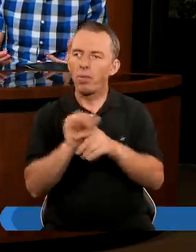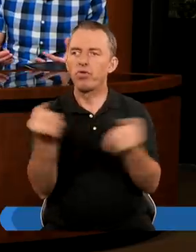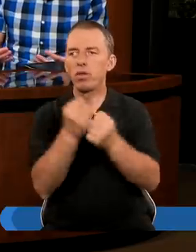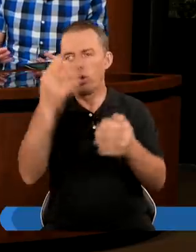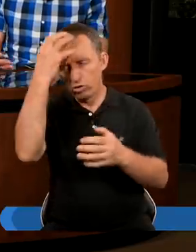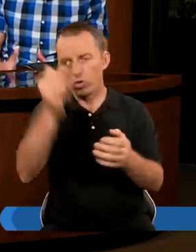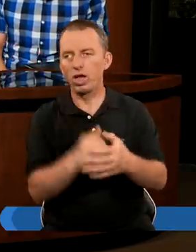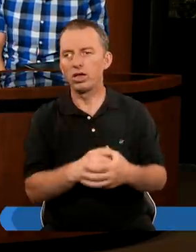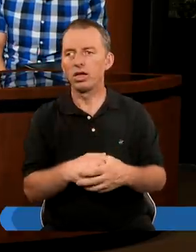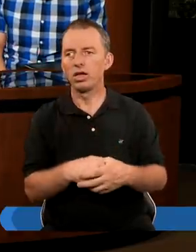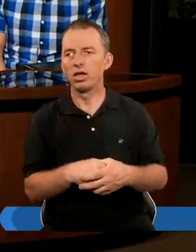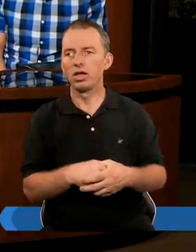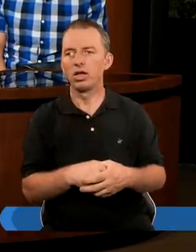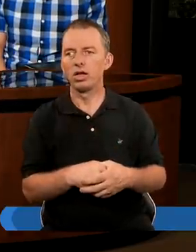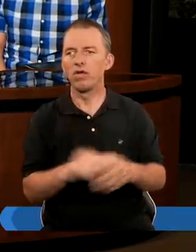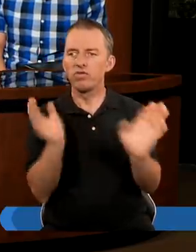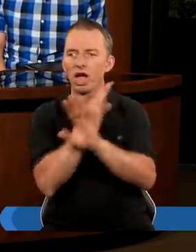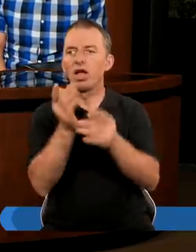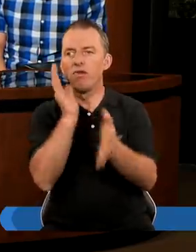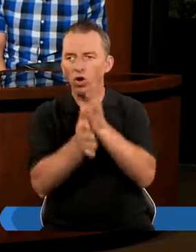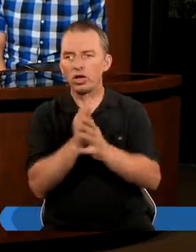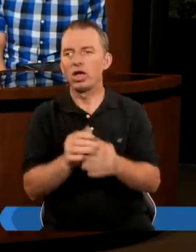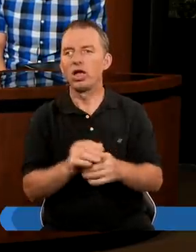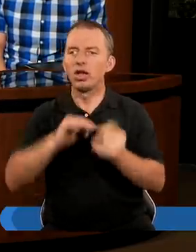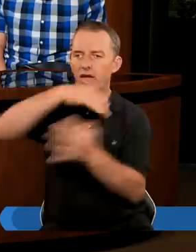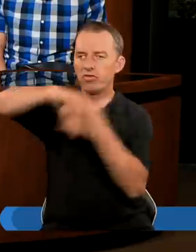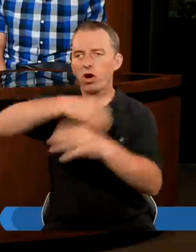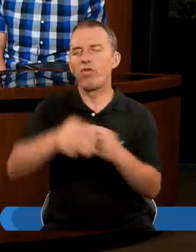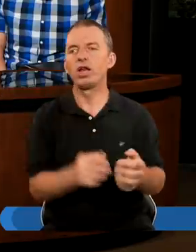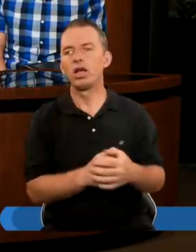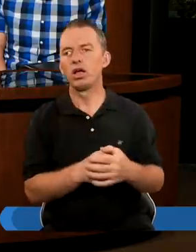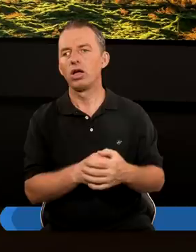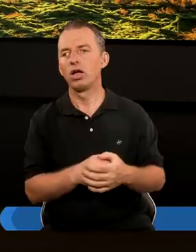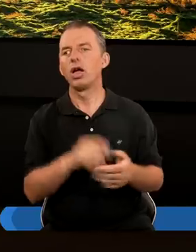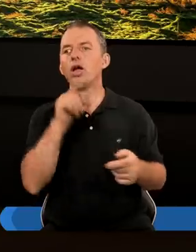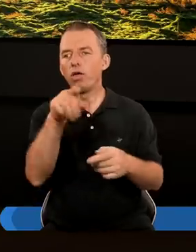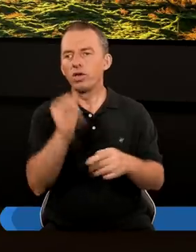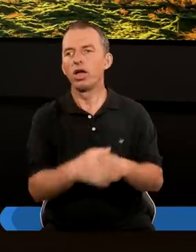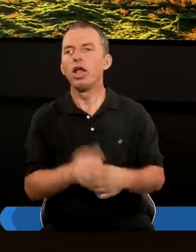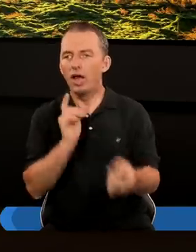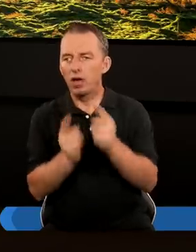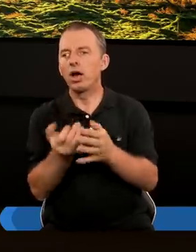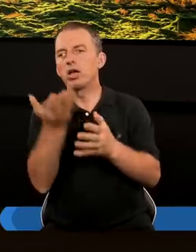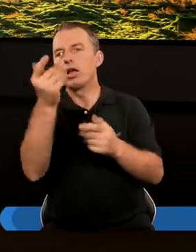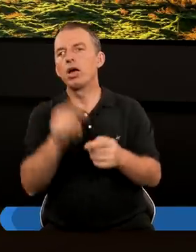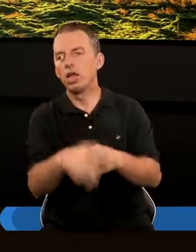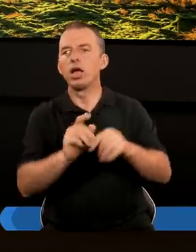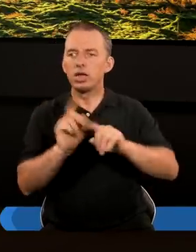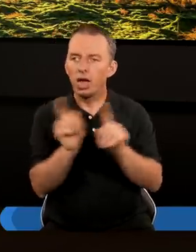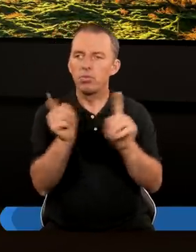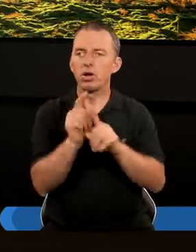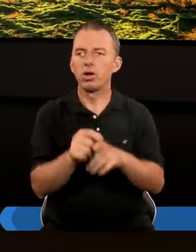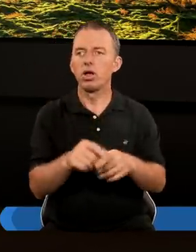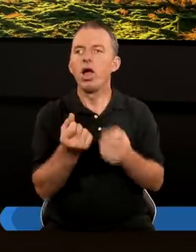pewnych mocy Królestw Wiatry Wojen Zawirowań I to tylko tak na szybko Kilka tych